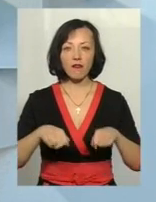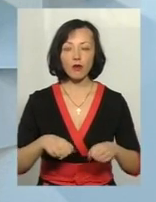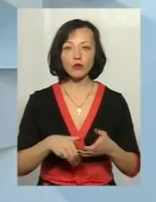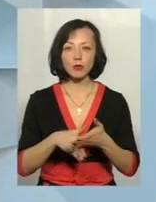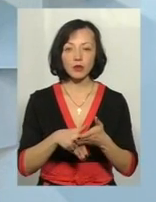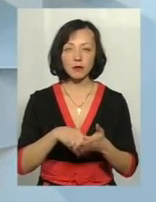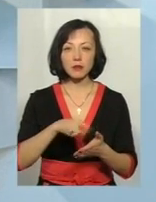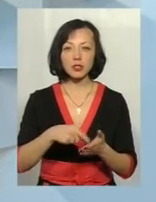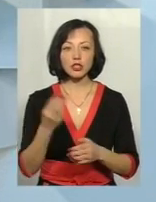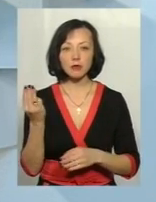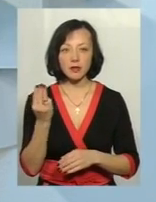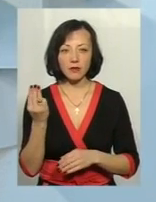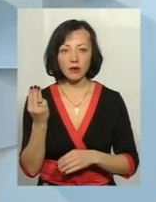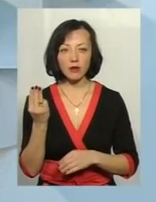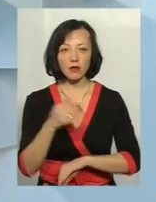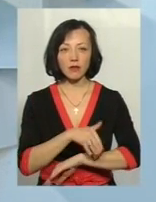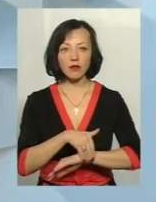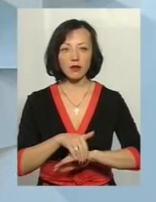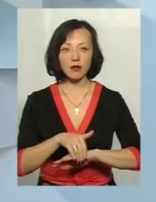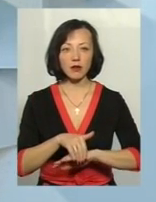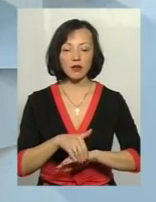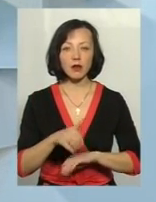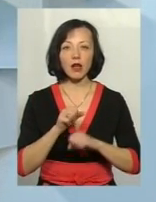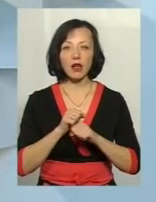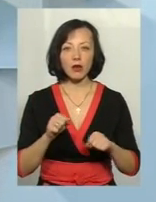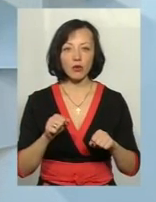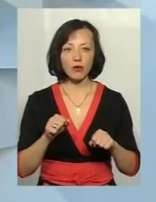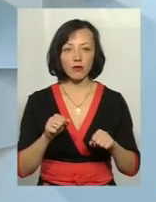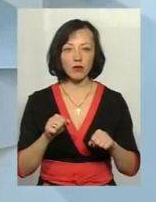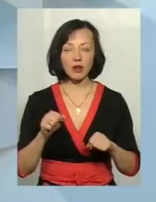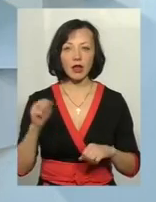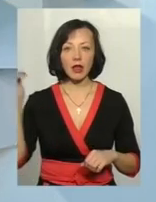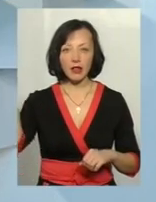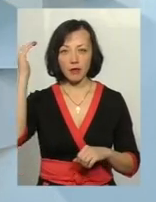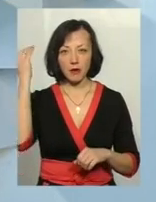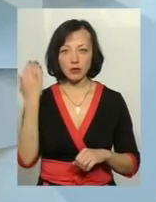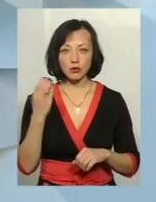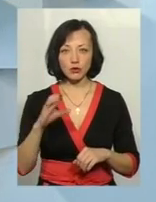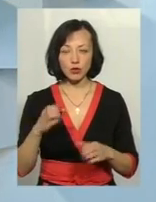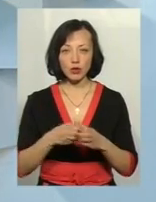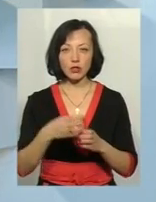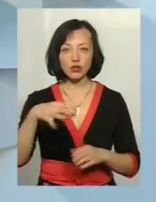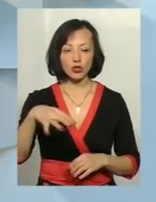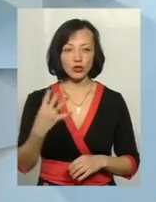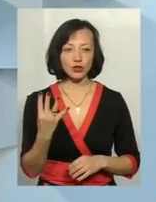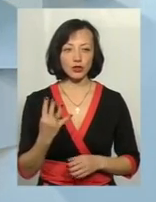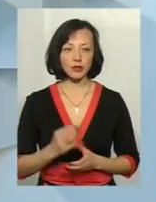Шепетівка, вулиця Героїв Небесної сотні 44.